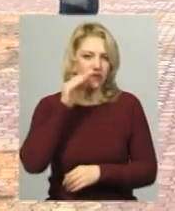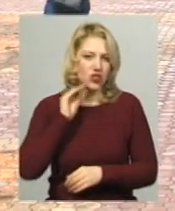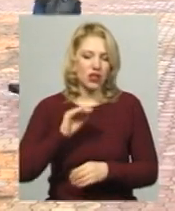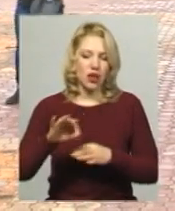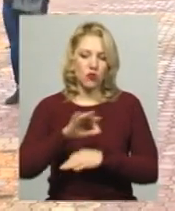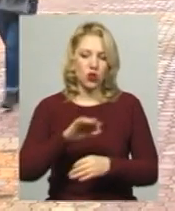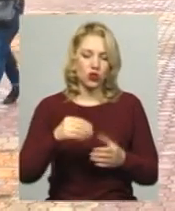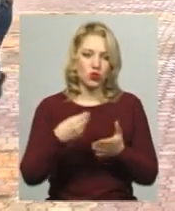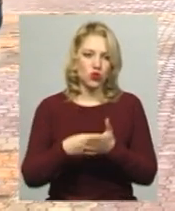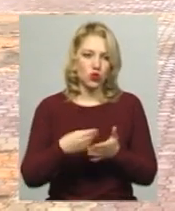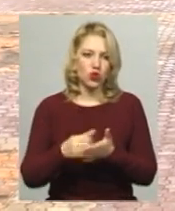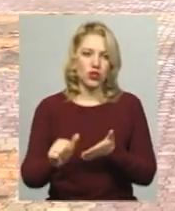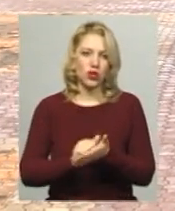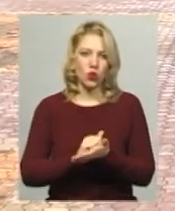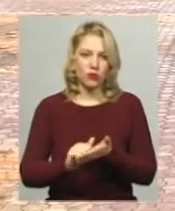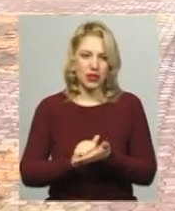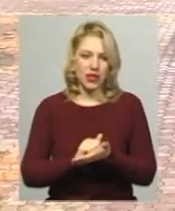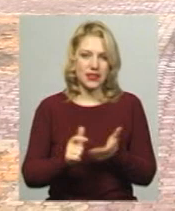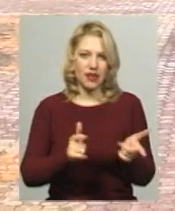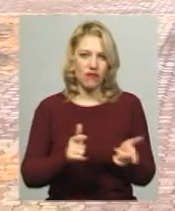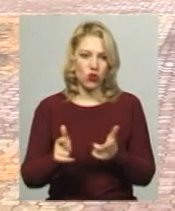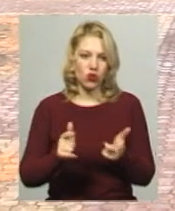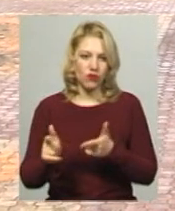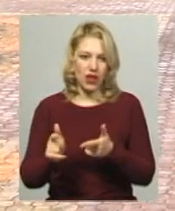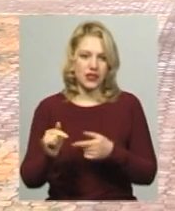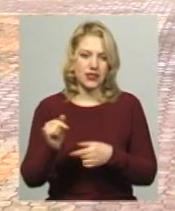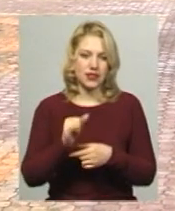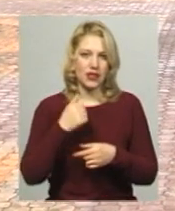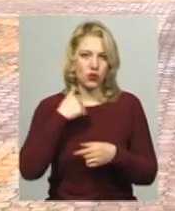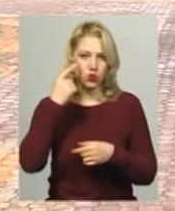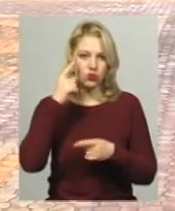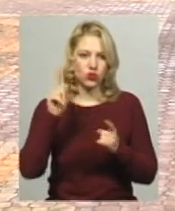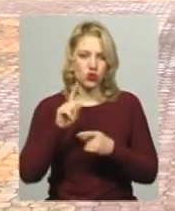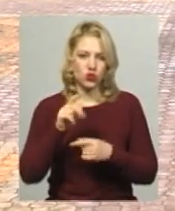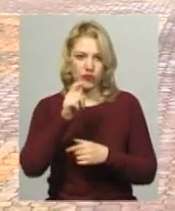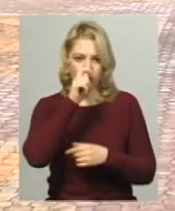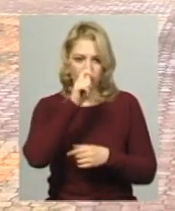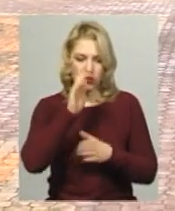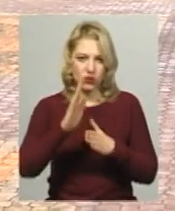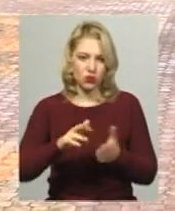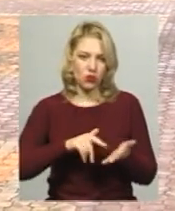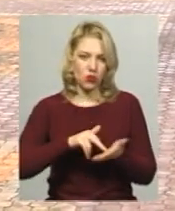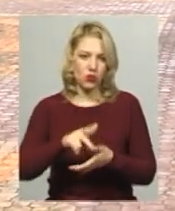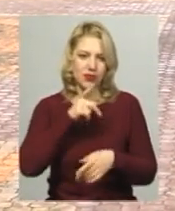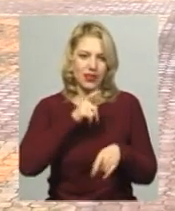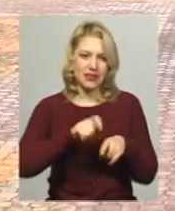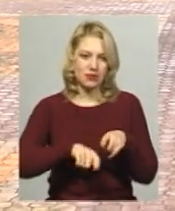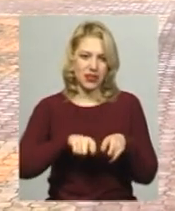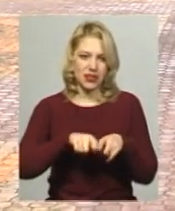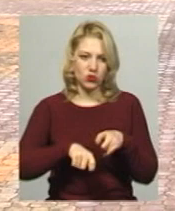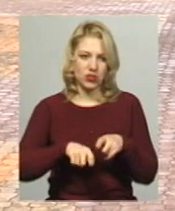кошторисна документація виготовляється і я так думаю, що в квітні вона вже буде проходити експертизу.